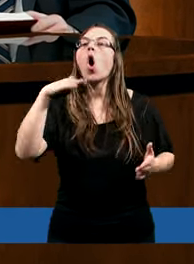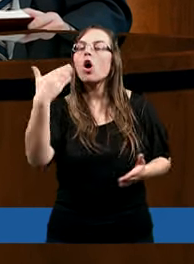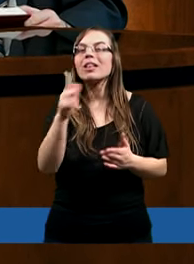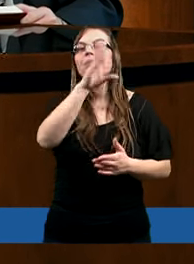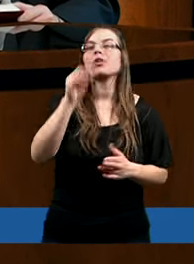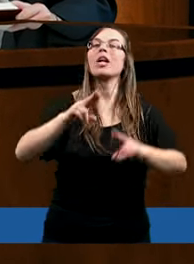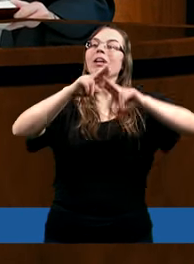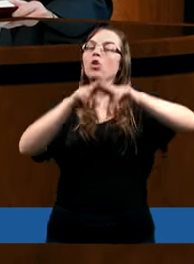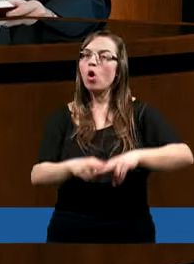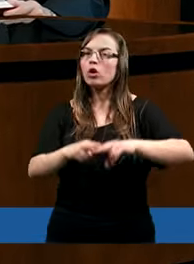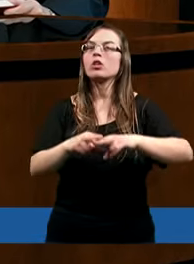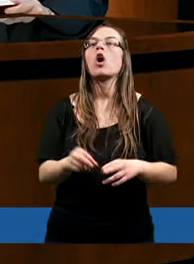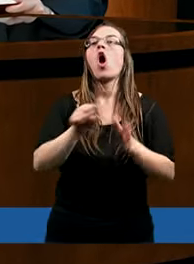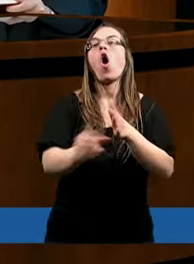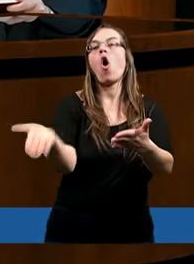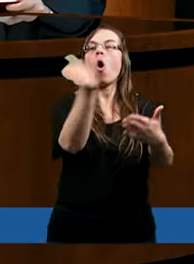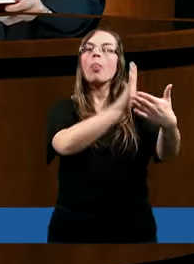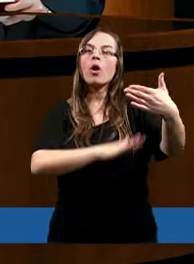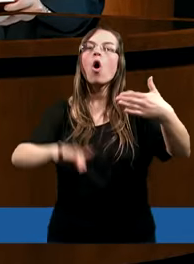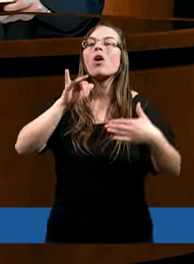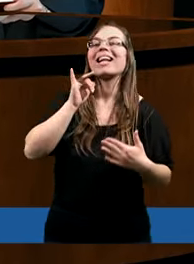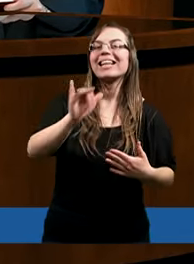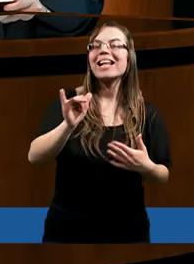zostaliśmy odrodzeni